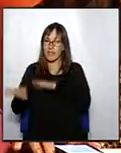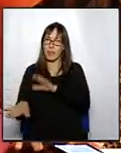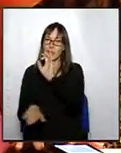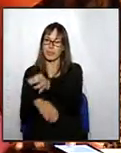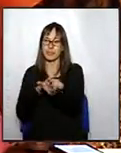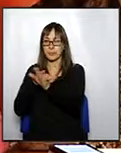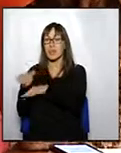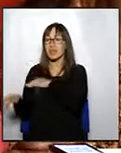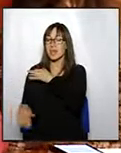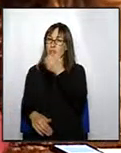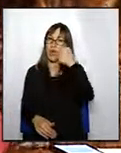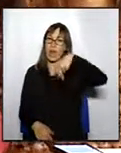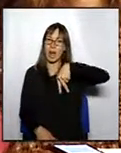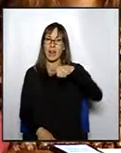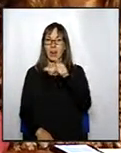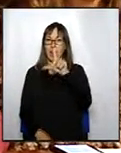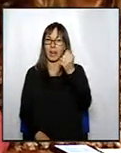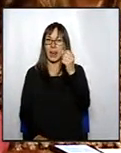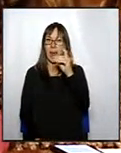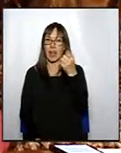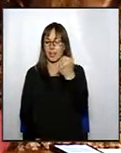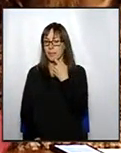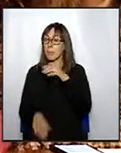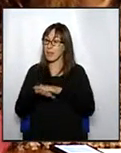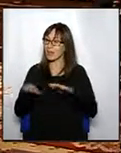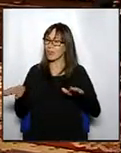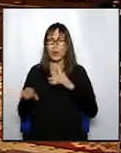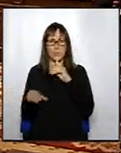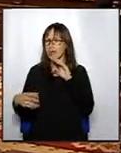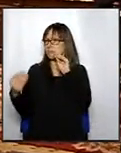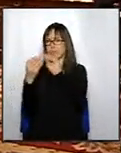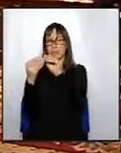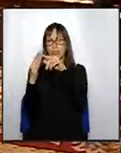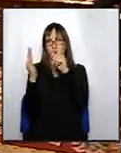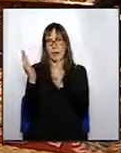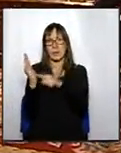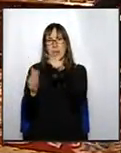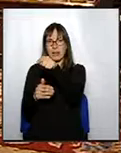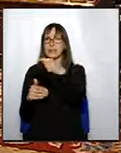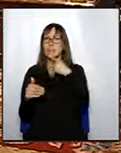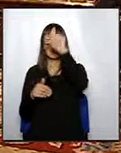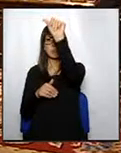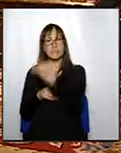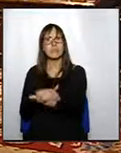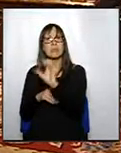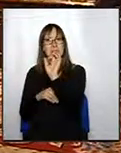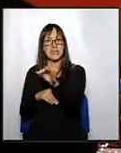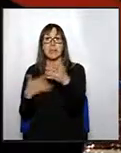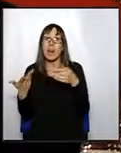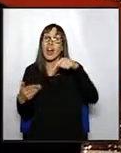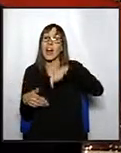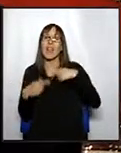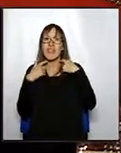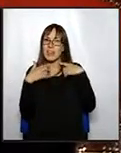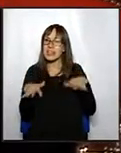Senglada. Sí, gràcies. Bé, des de Plata Porta i Vigetana compartim totalment l'esperit d'aquesta moció. Per desgràcia, avui no tan